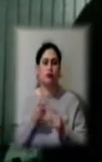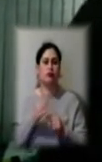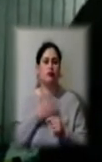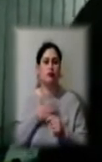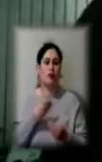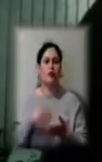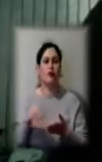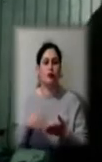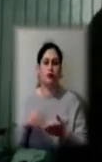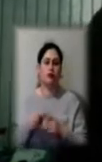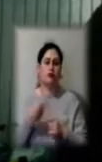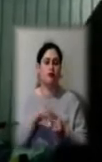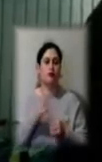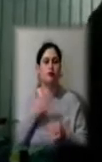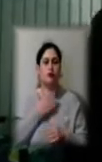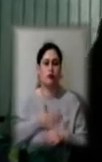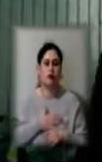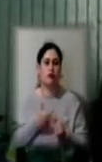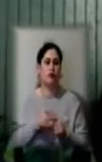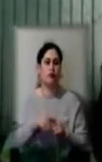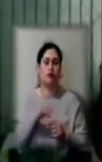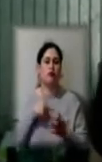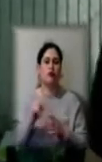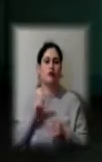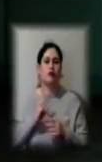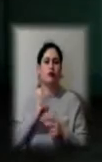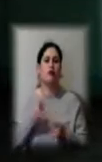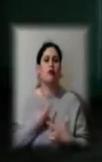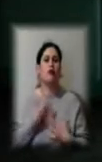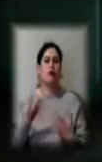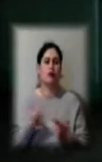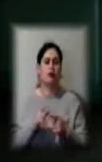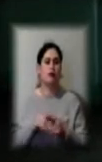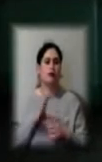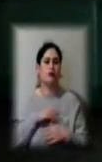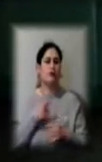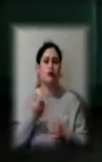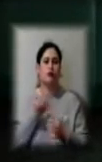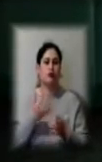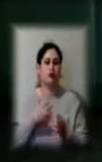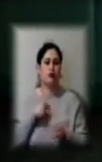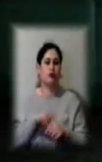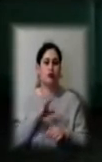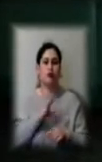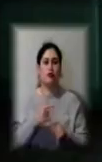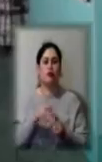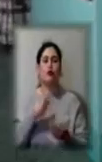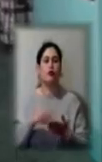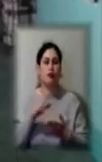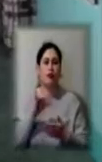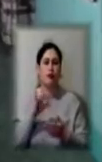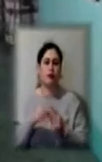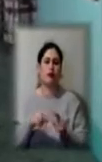задоволені. Я їду на роботу, як на праздник, я ніколи таким себе не чувствував. Покупці є у павільйоні і в овочевих рядах.